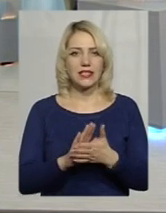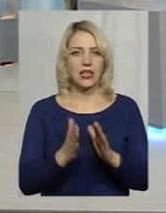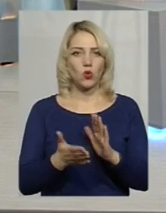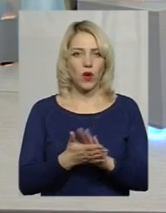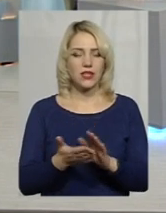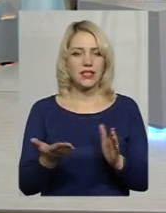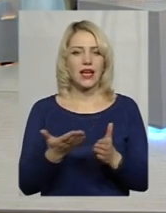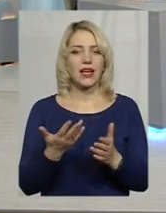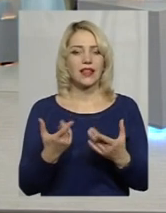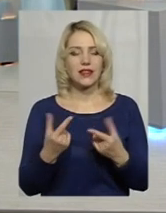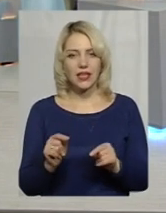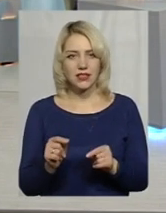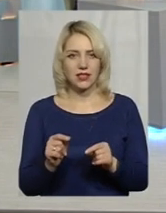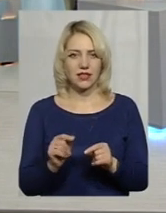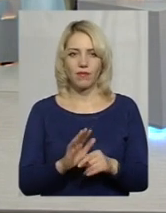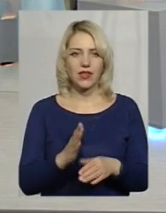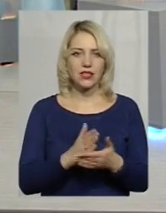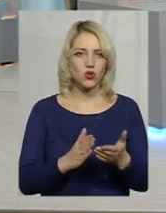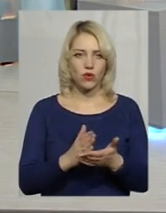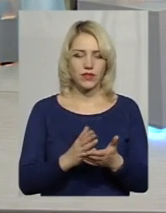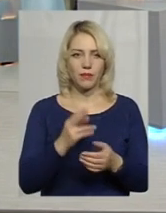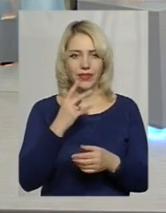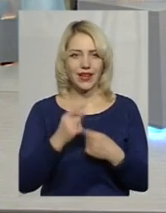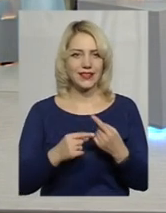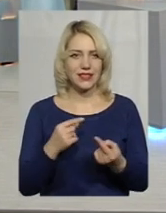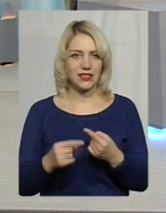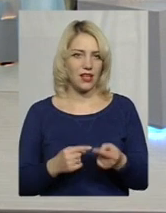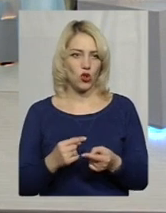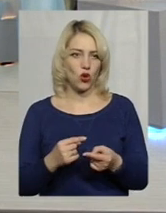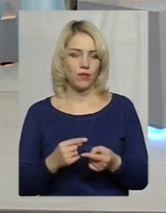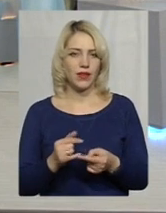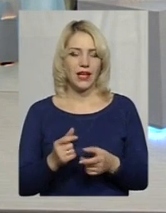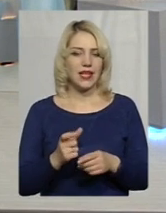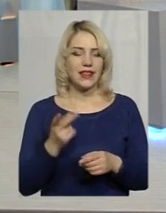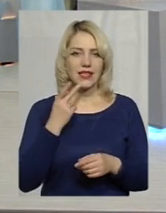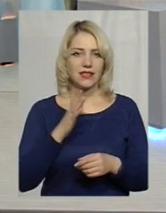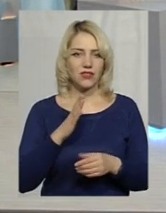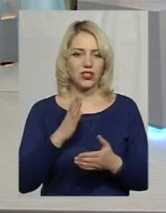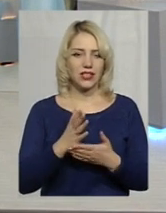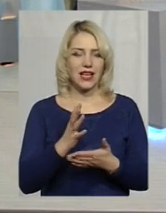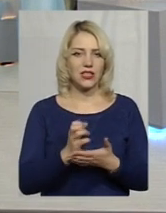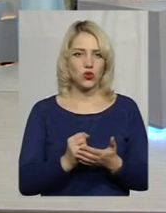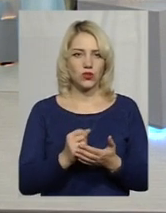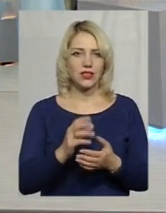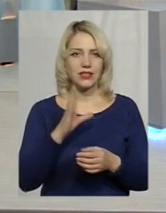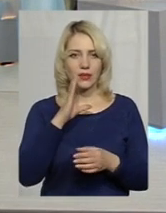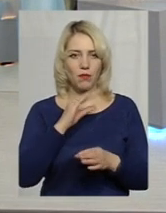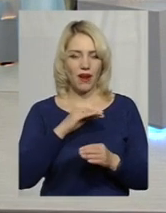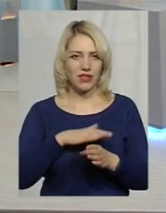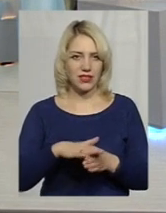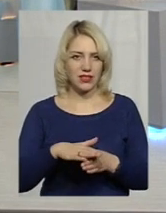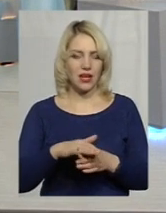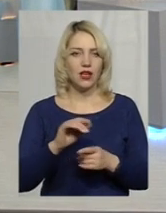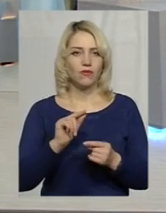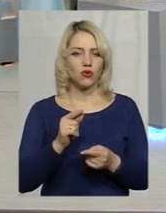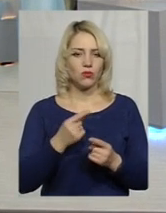десь не зовсім традиційно і не завжди є ресурси справитись. Тому оця